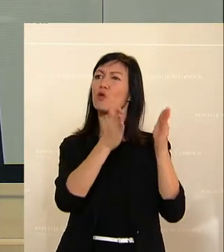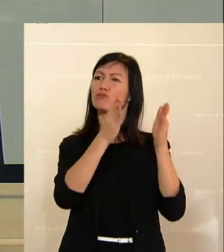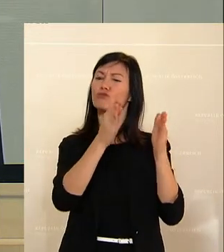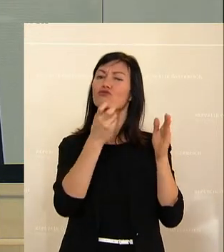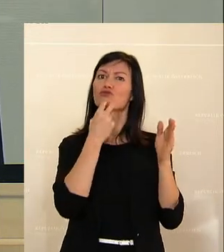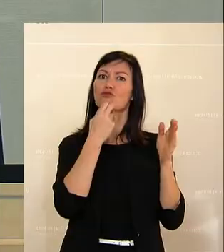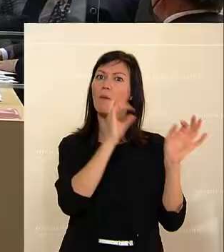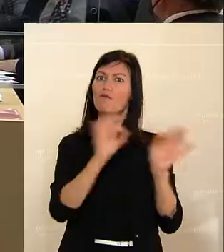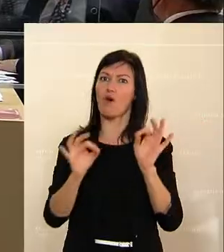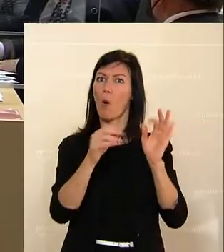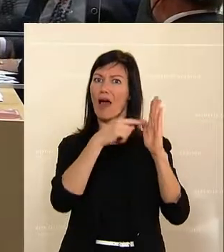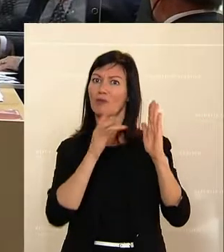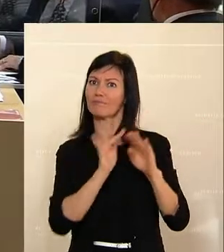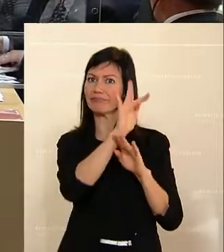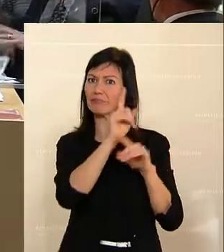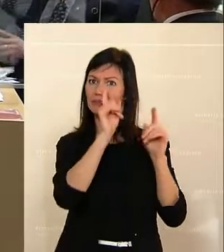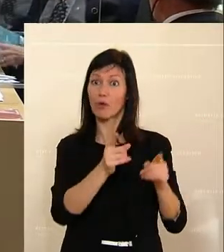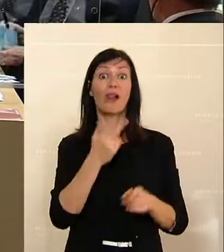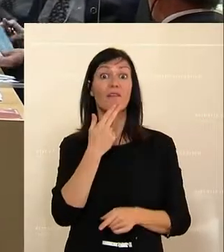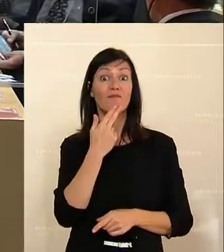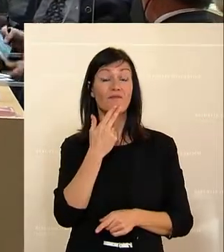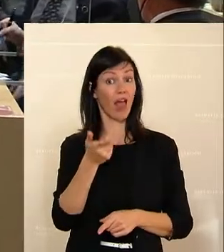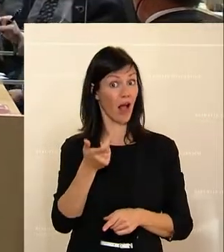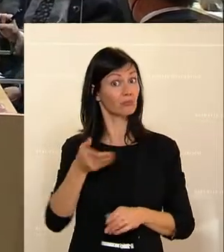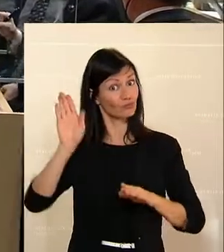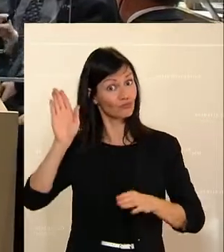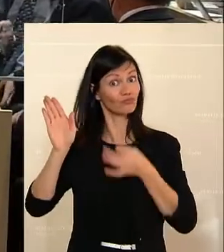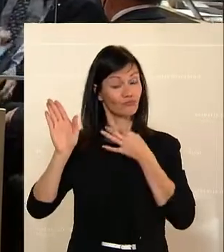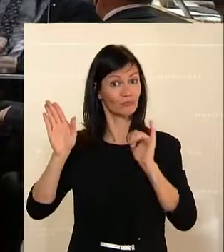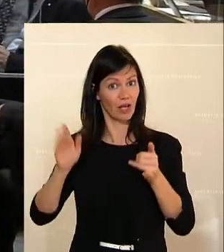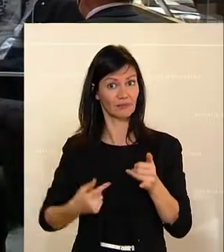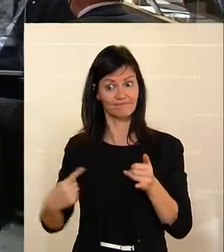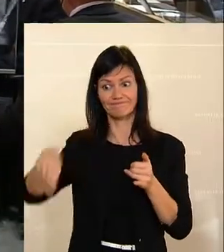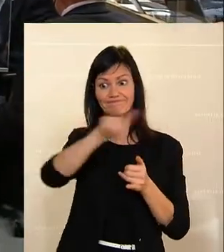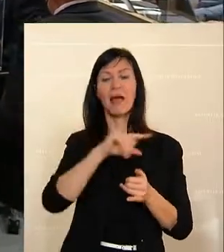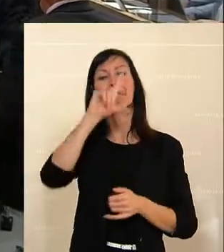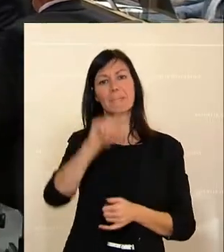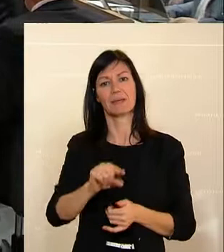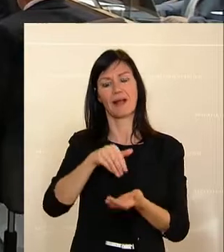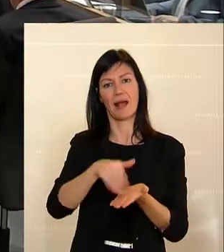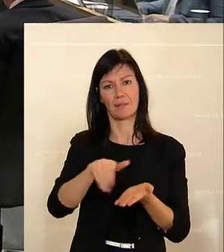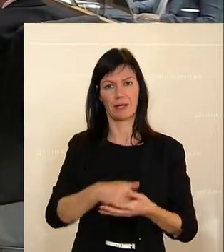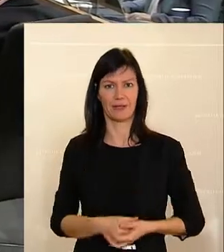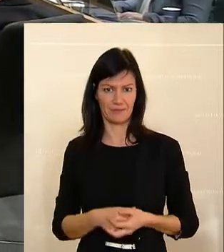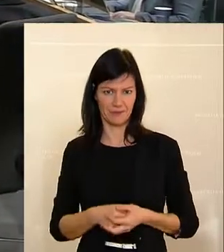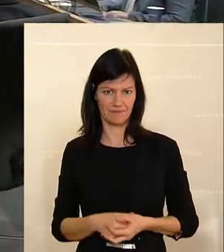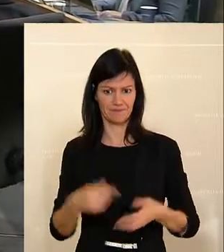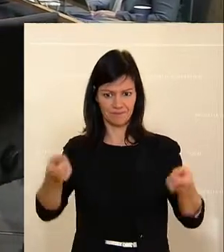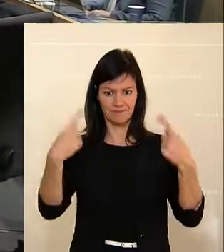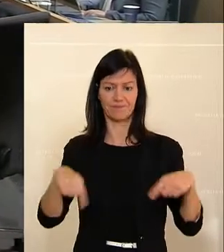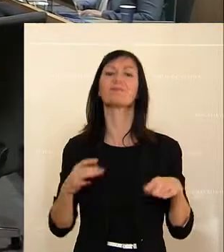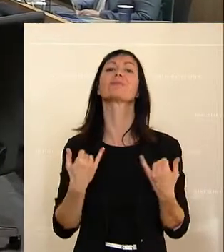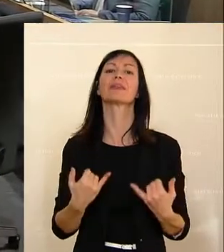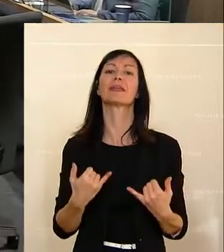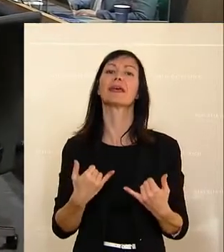Wer ist für diesen Entschließungsantrag? Das ist die Minderheit abgelehnt. Wir kommen nun